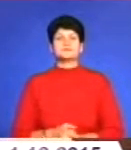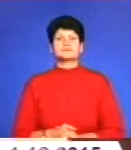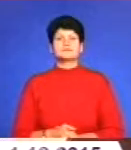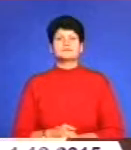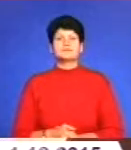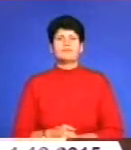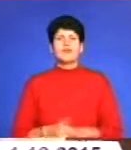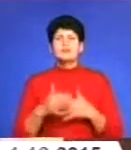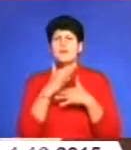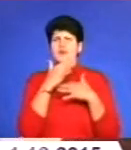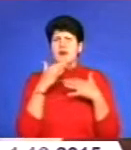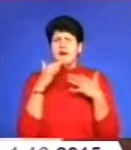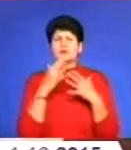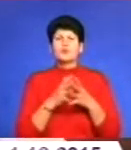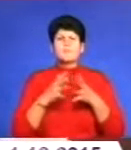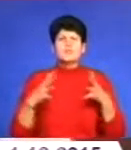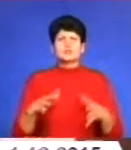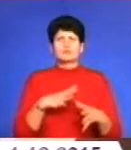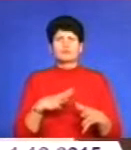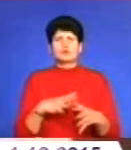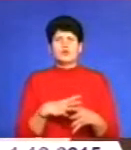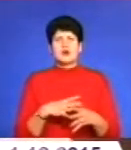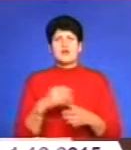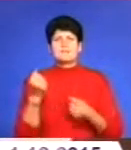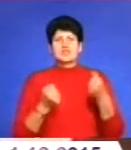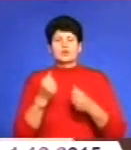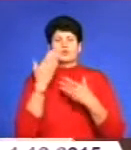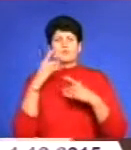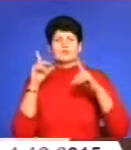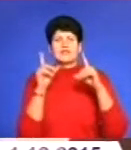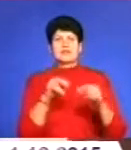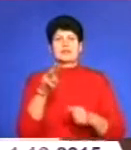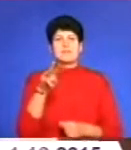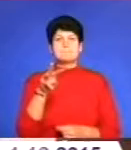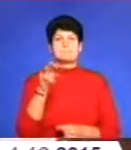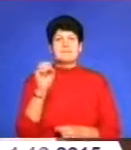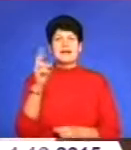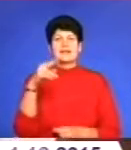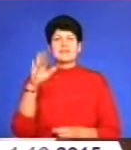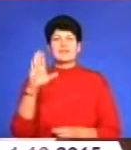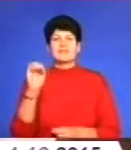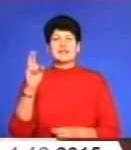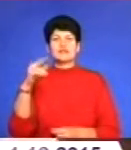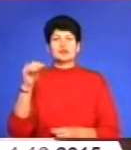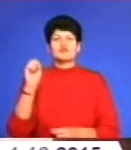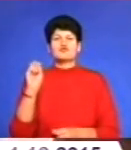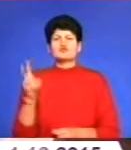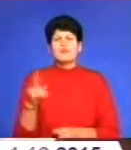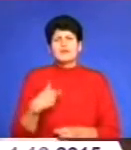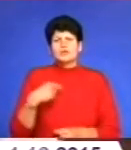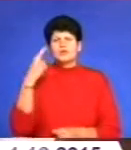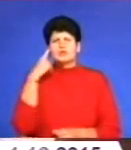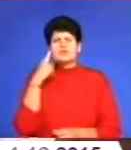І набагато більше було машин, коли ми почали їздити до Медведчука. Тоді ми рахували, що це є найголовніший